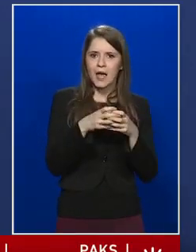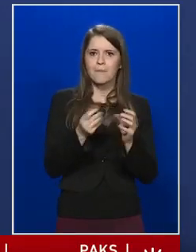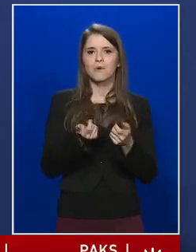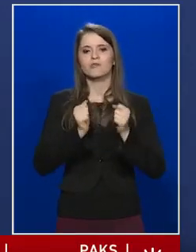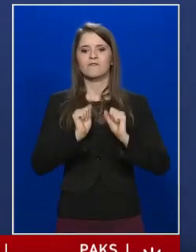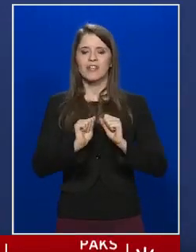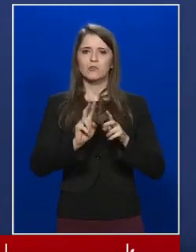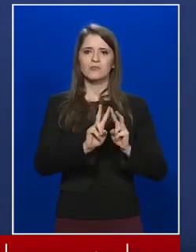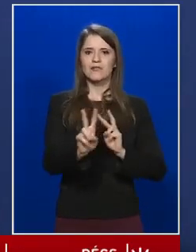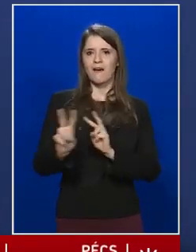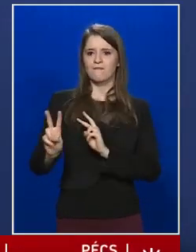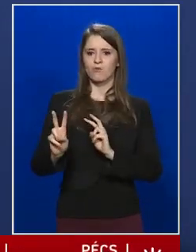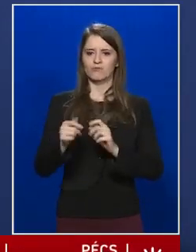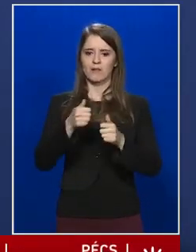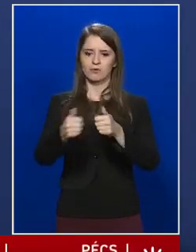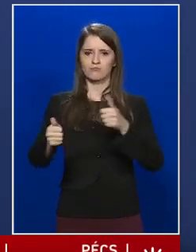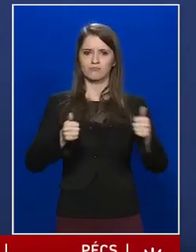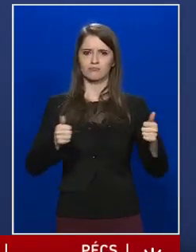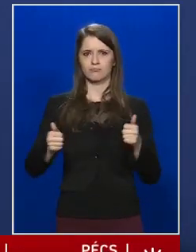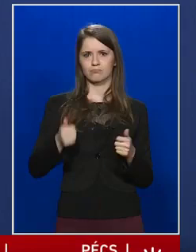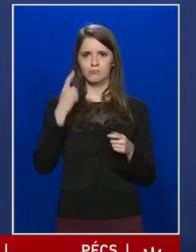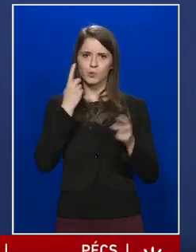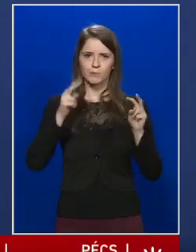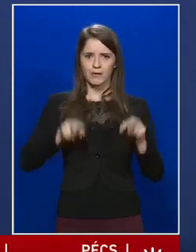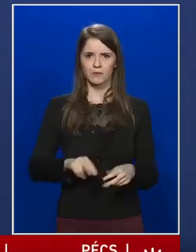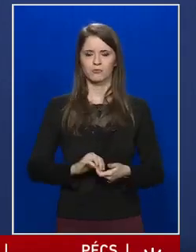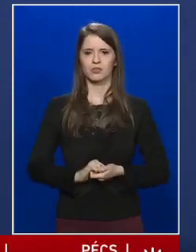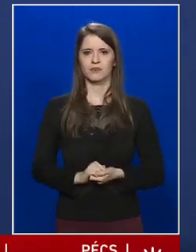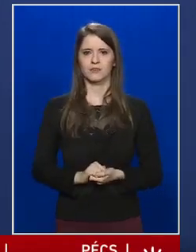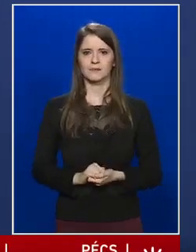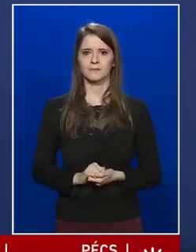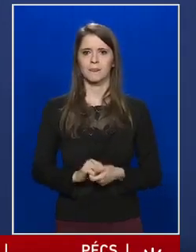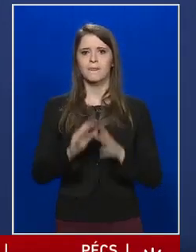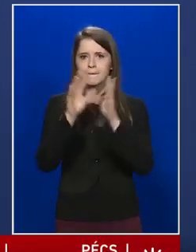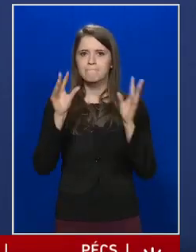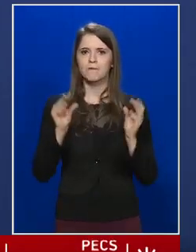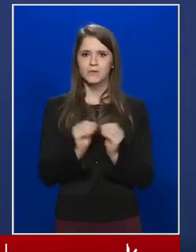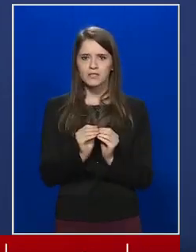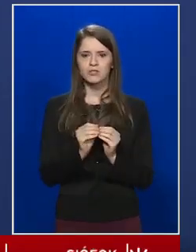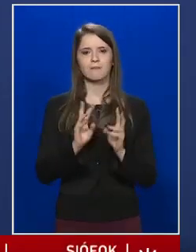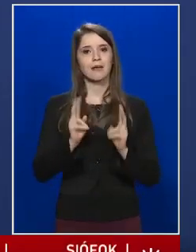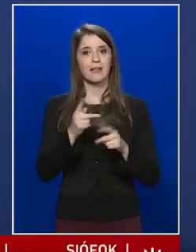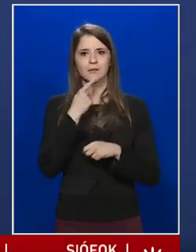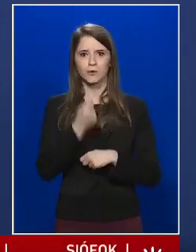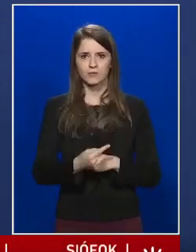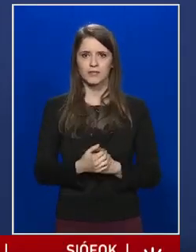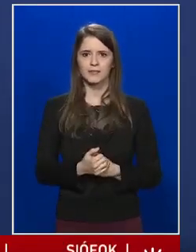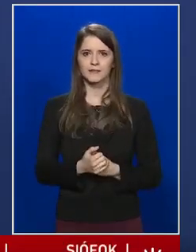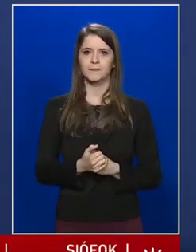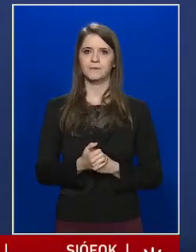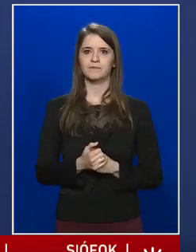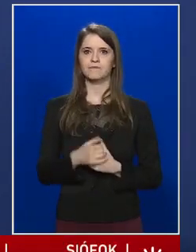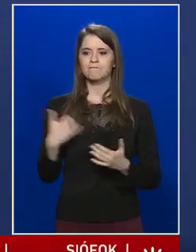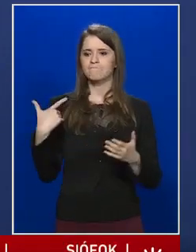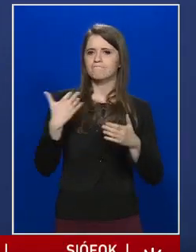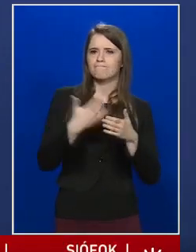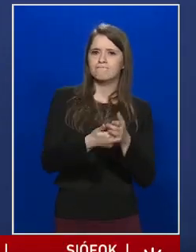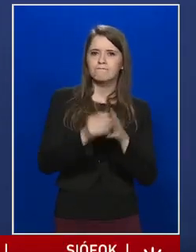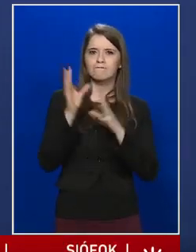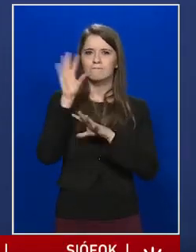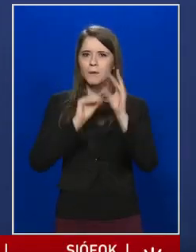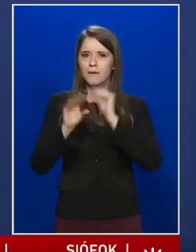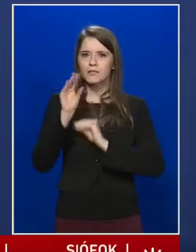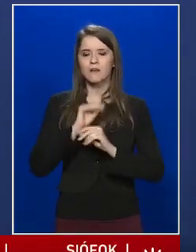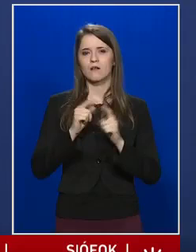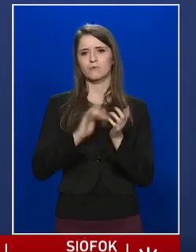biztosításával lehet megvalósítani. Összességében elmondható, hogy az eddigi tapasztalatok